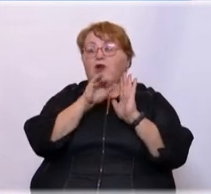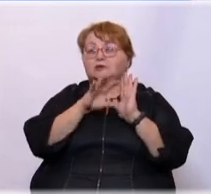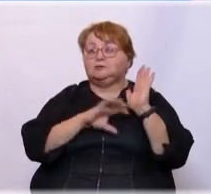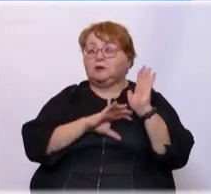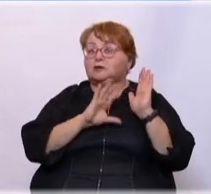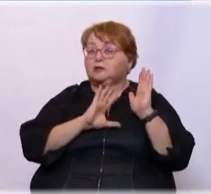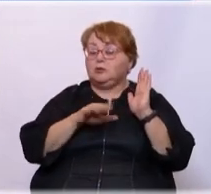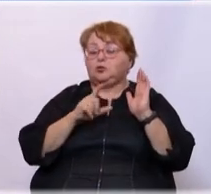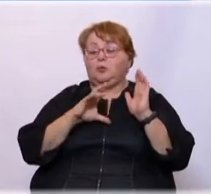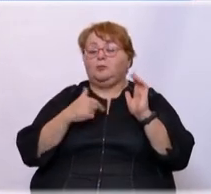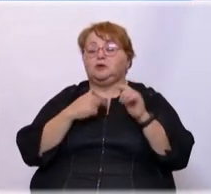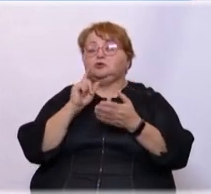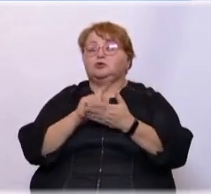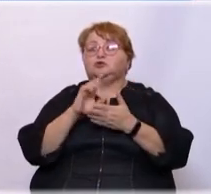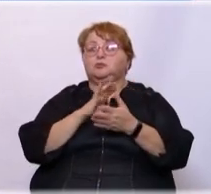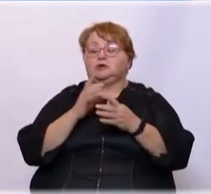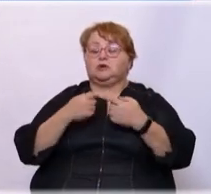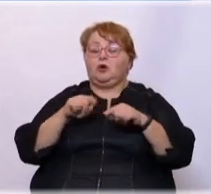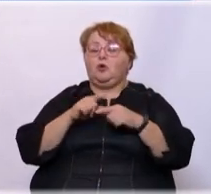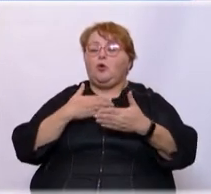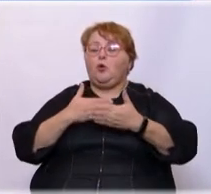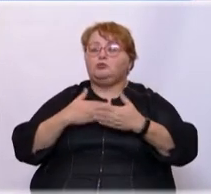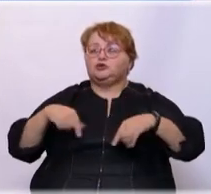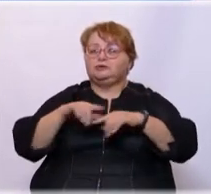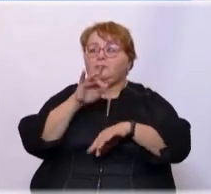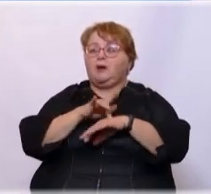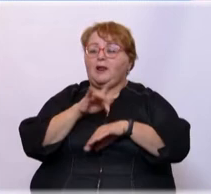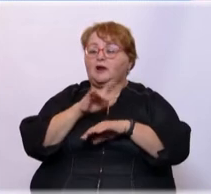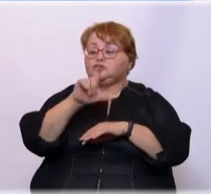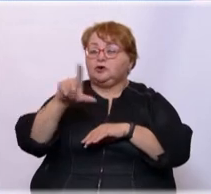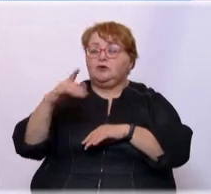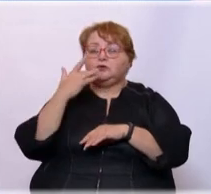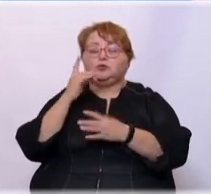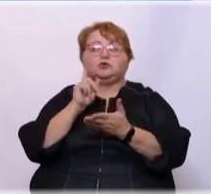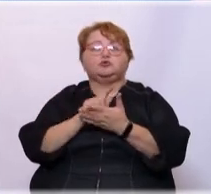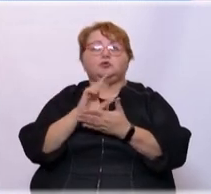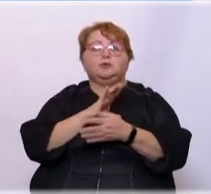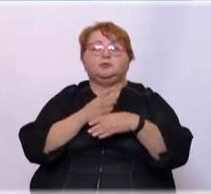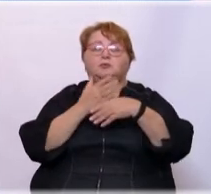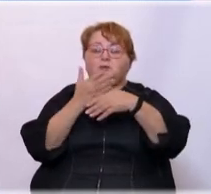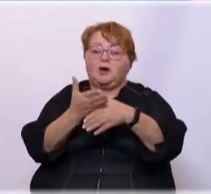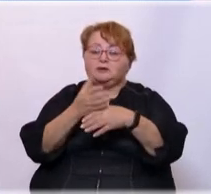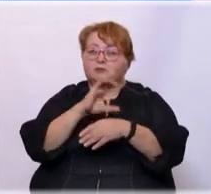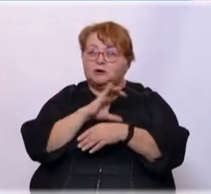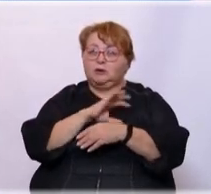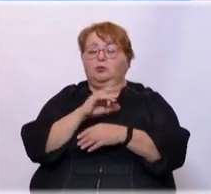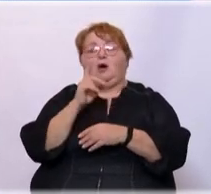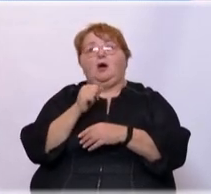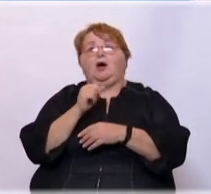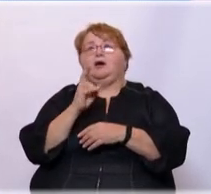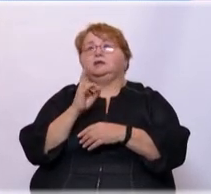мы должны были создать там сообщество болельщиков, да? Которое должно было помогать «Спартаку», а не